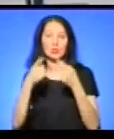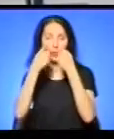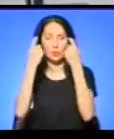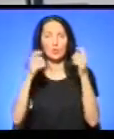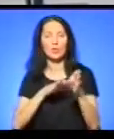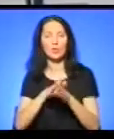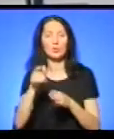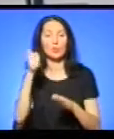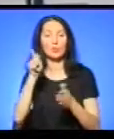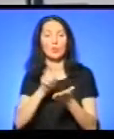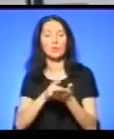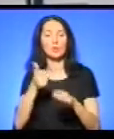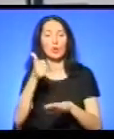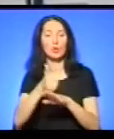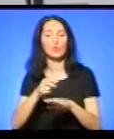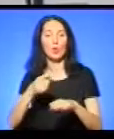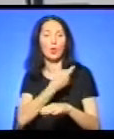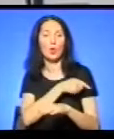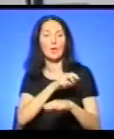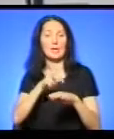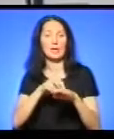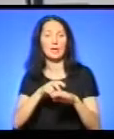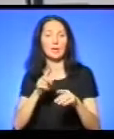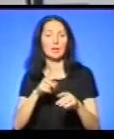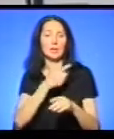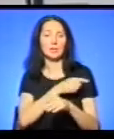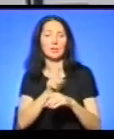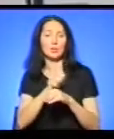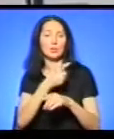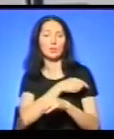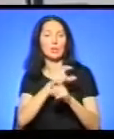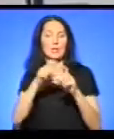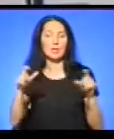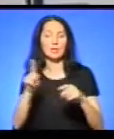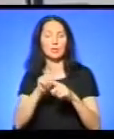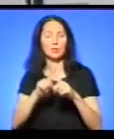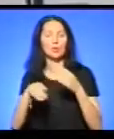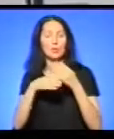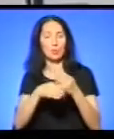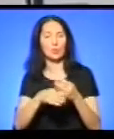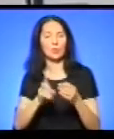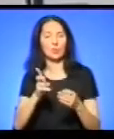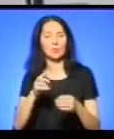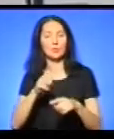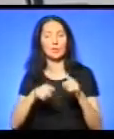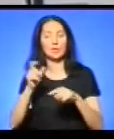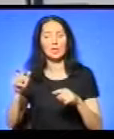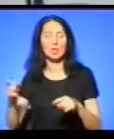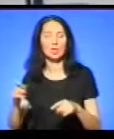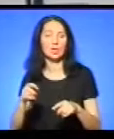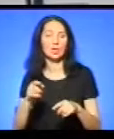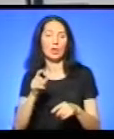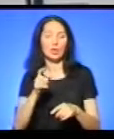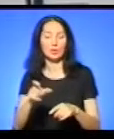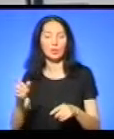'язків головного лікаря Тернопільської лікарні швидкої допомоги Світлана Вуз. Рідні травмованих були у лікарні. Вони відмовилися коментувати